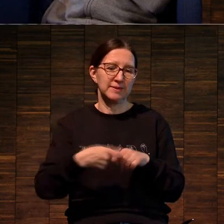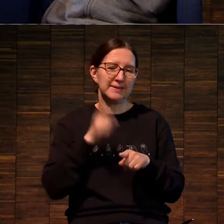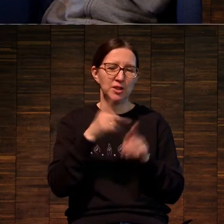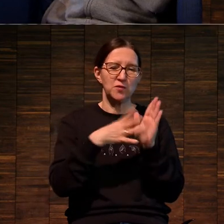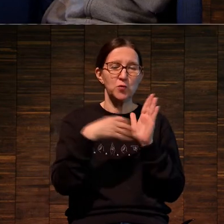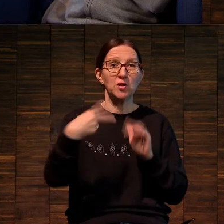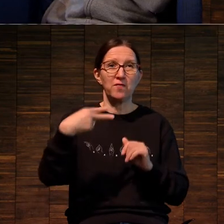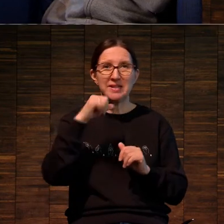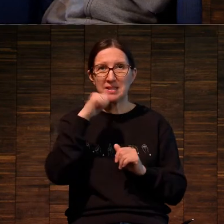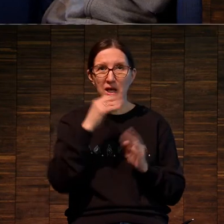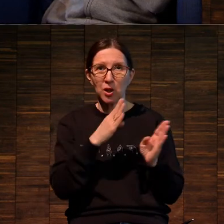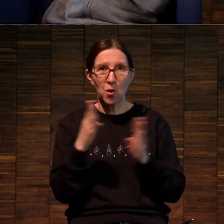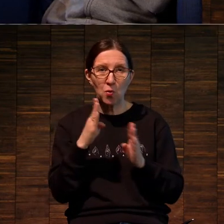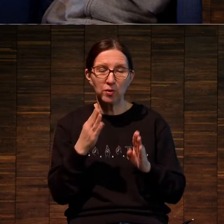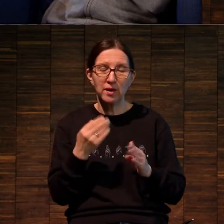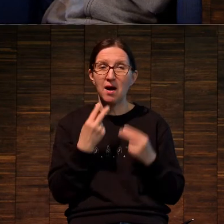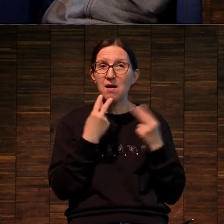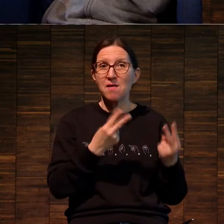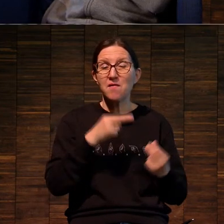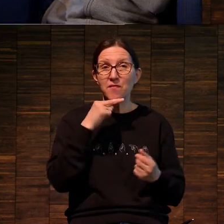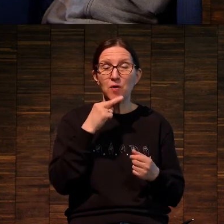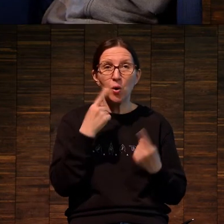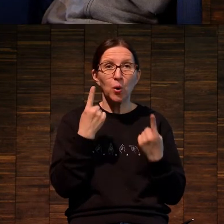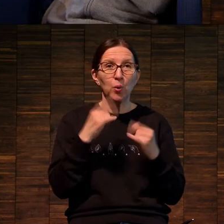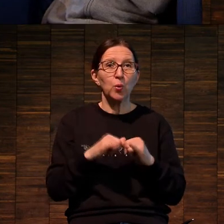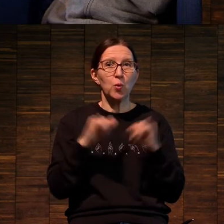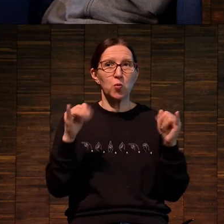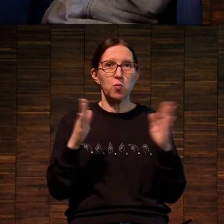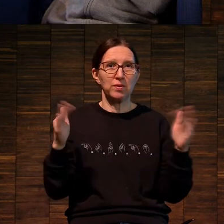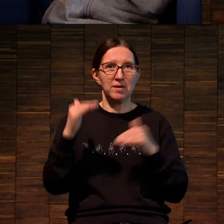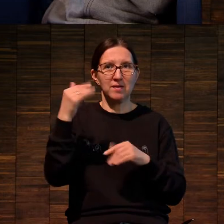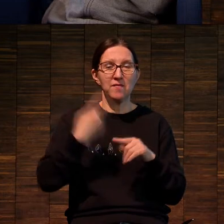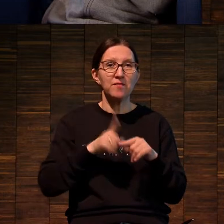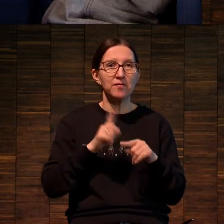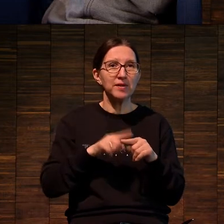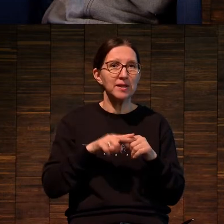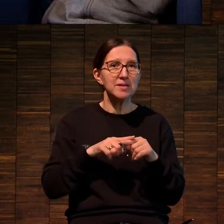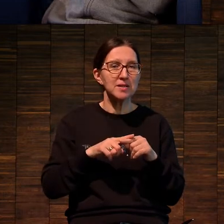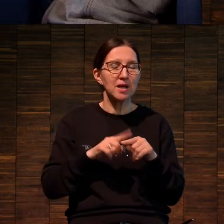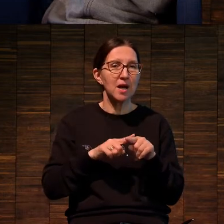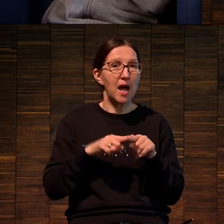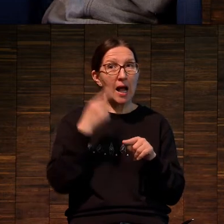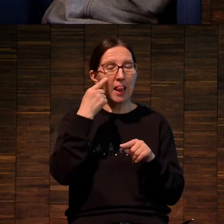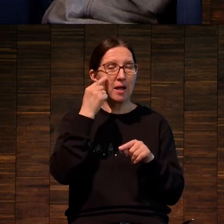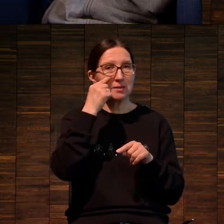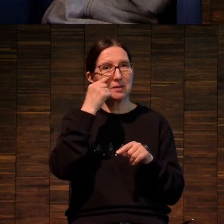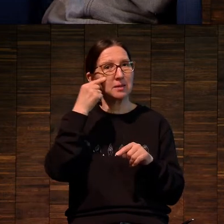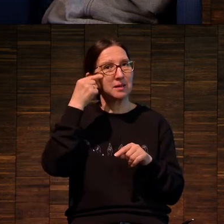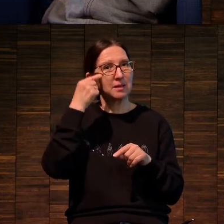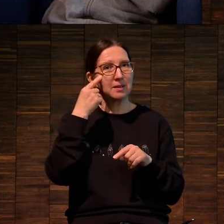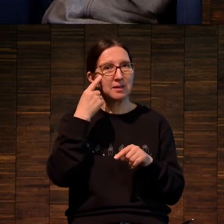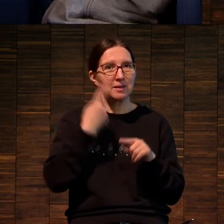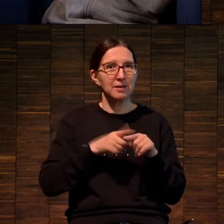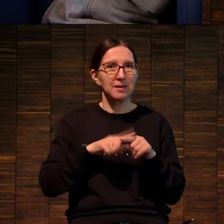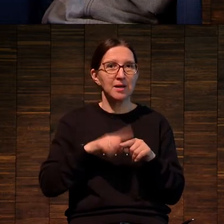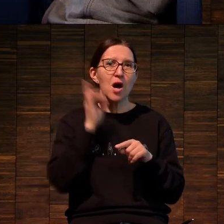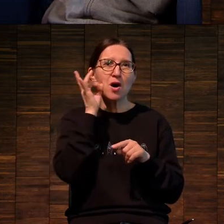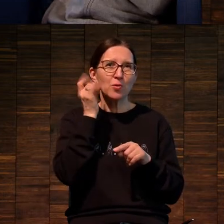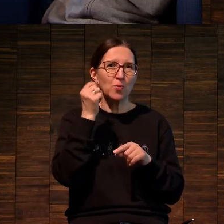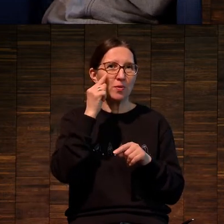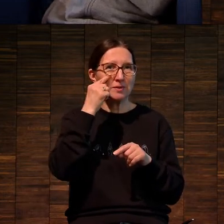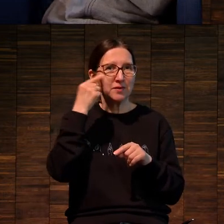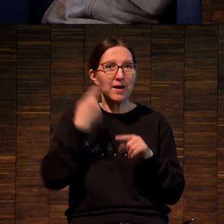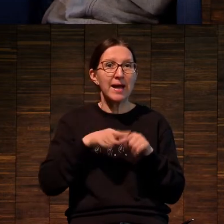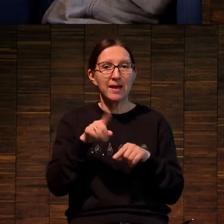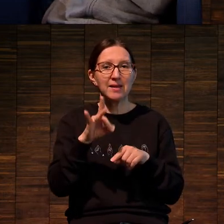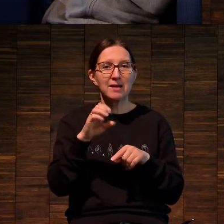литографской. И вот если мы посмотрим крупно, вот видите, под глазом вот эта румянка такое, это растровое изображение,